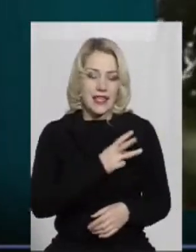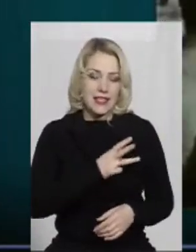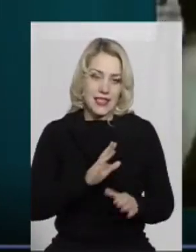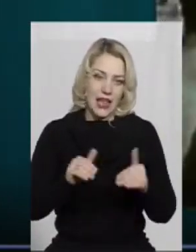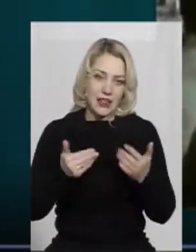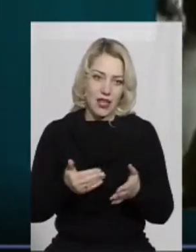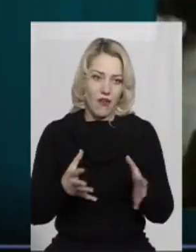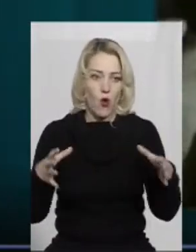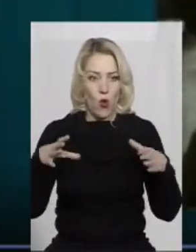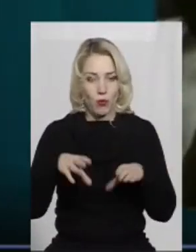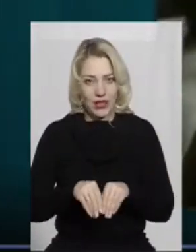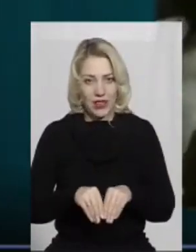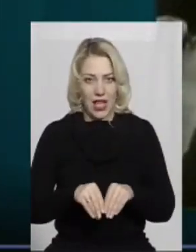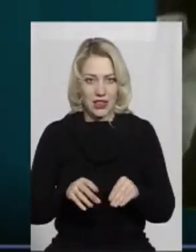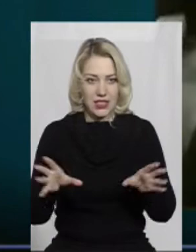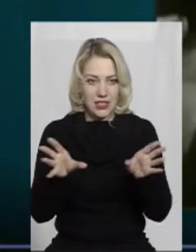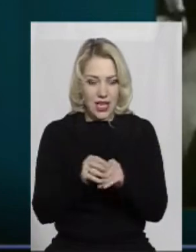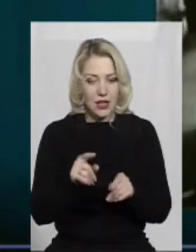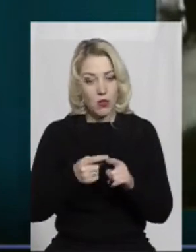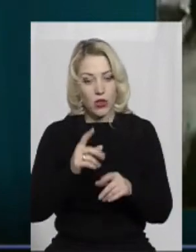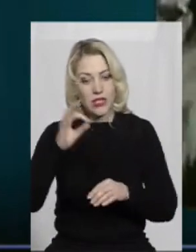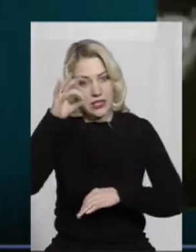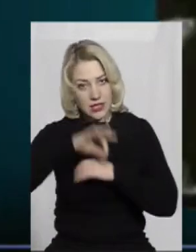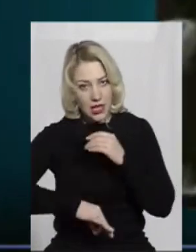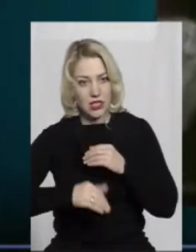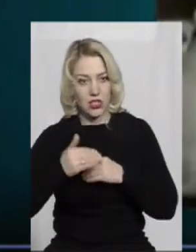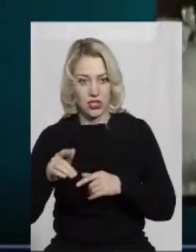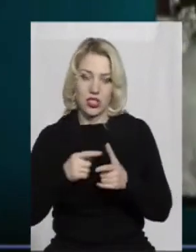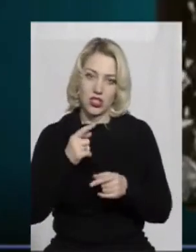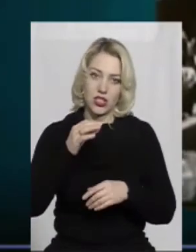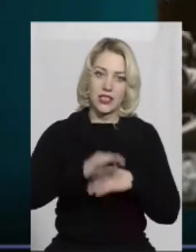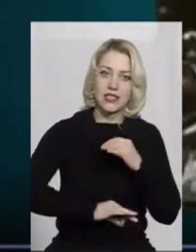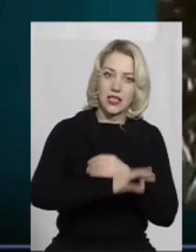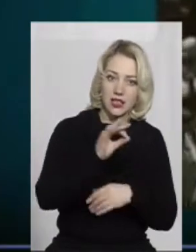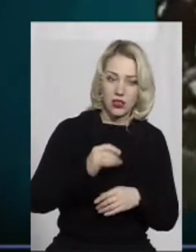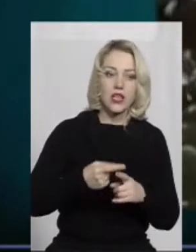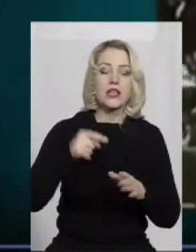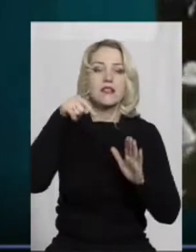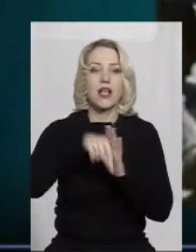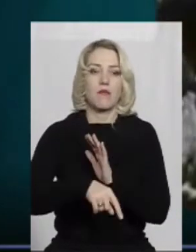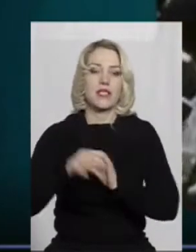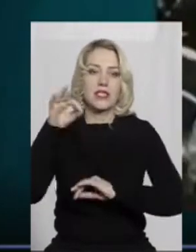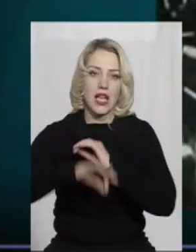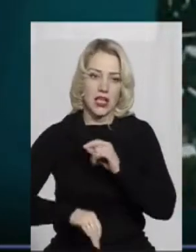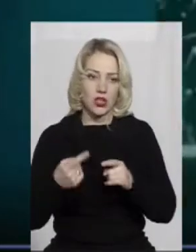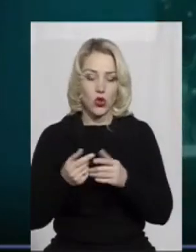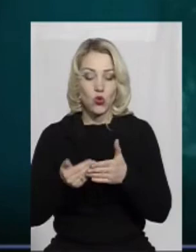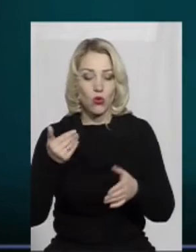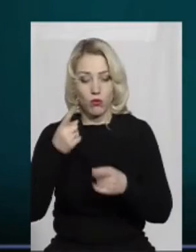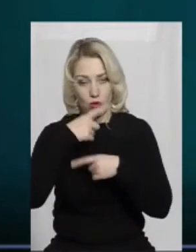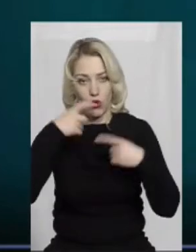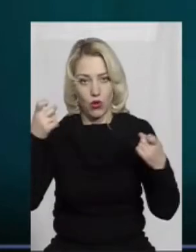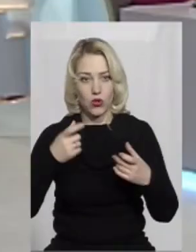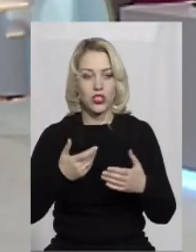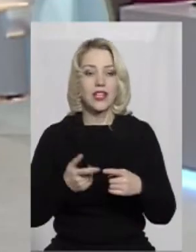більше була із Західною чи все ж таки з Східної частини? Саме Західної частини. До речі, кажучи, ще до проголошення Західної Української Народної Республіки